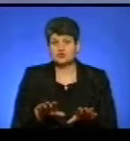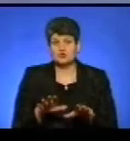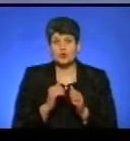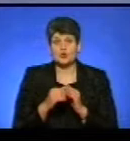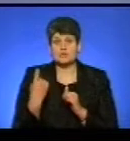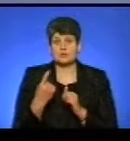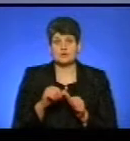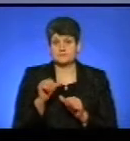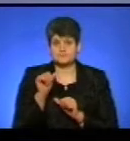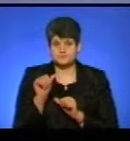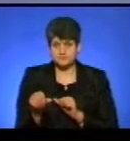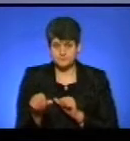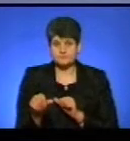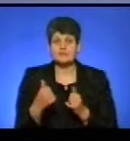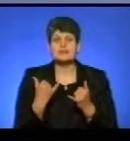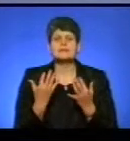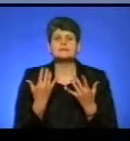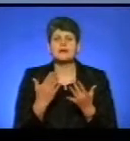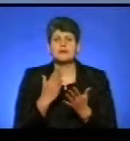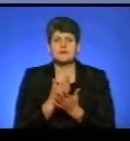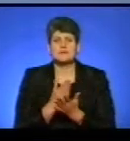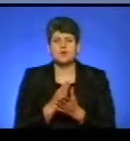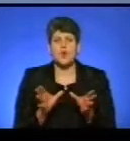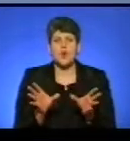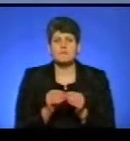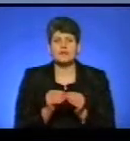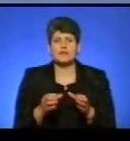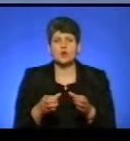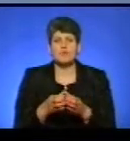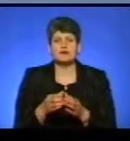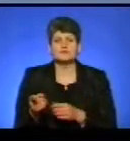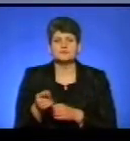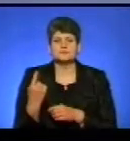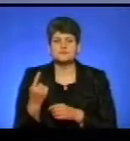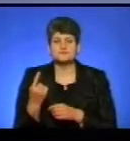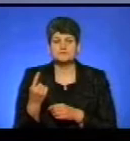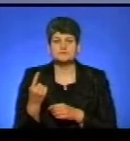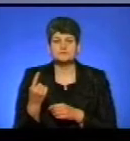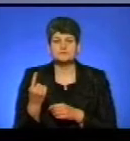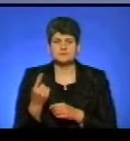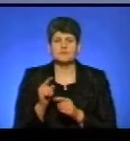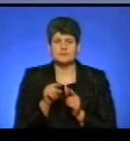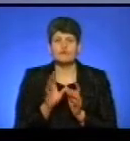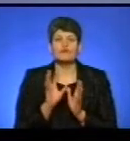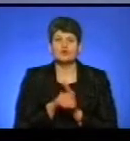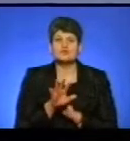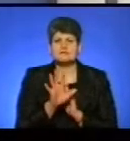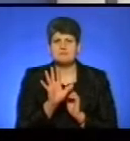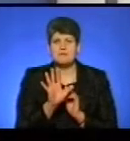кожна область окремо. Зараз скільки ми маємо об'єднаних громад на Тернопільщині, включно з цими п'ятьма, які вже